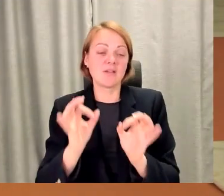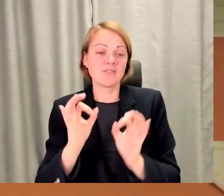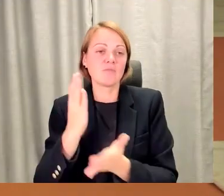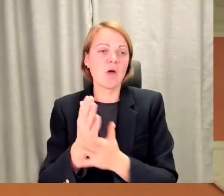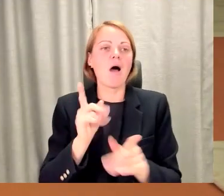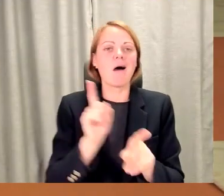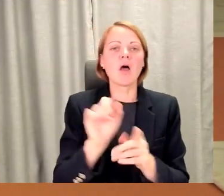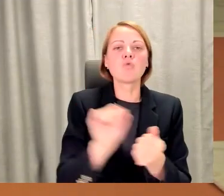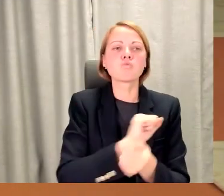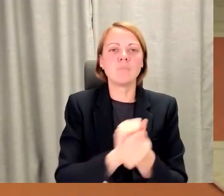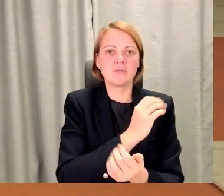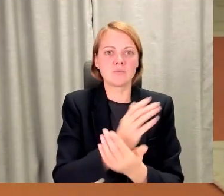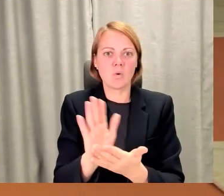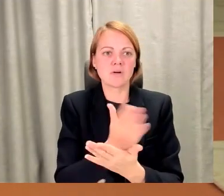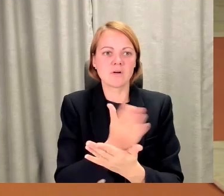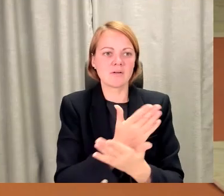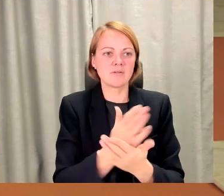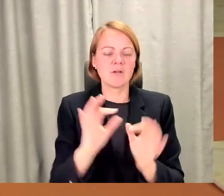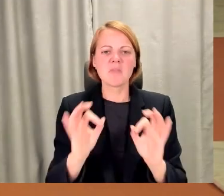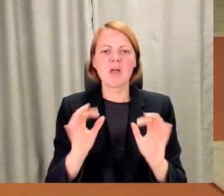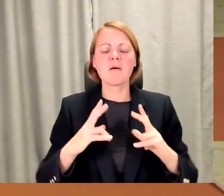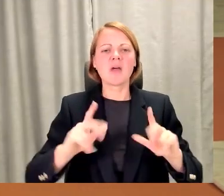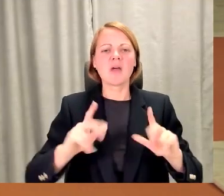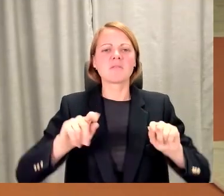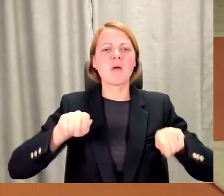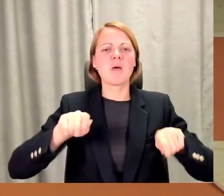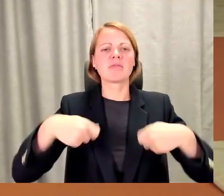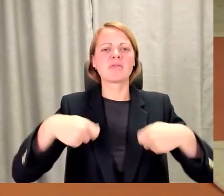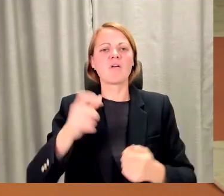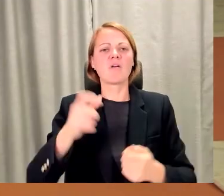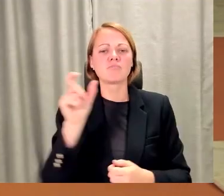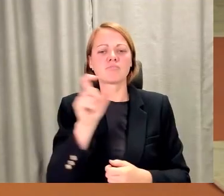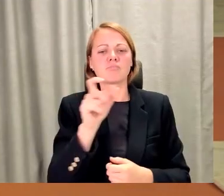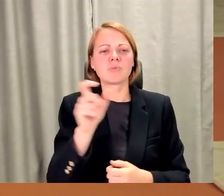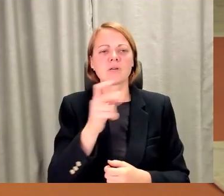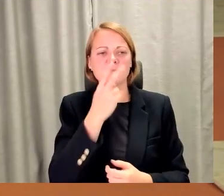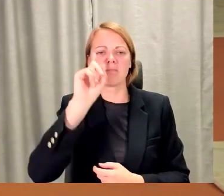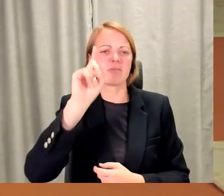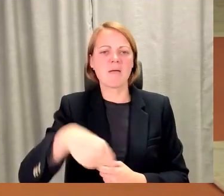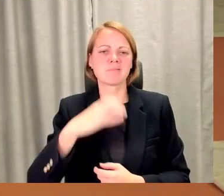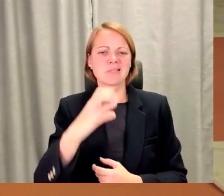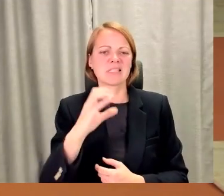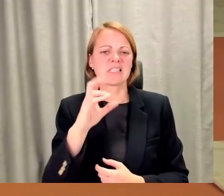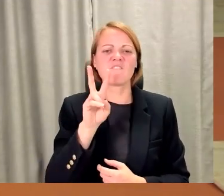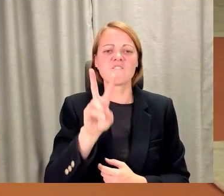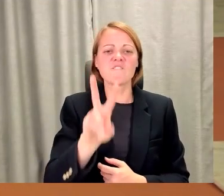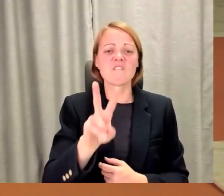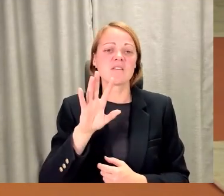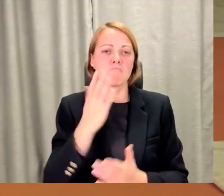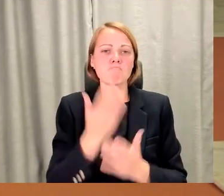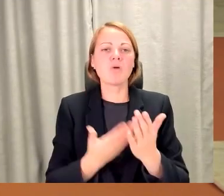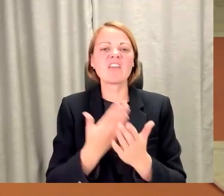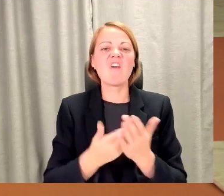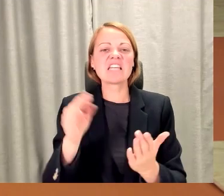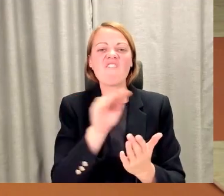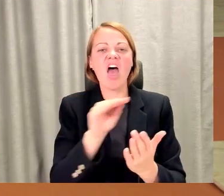vispār šobrīd darba devējs, viņš pat brīžiem vairs tev neprasa tavu CV vai motivācijas vēstuli, viņš tev uzdod jautājumu,